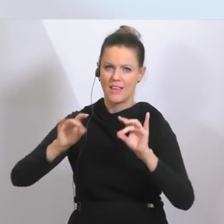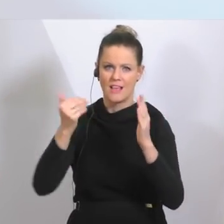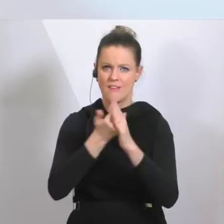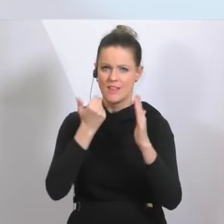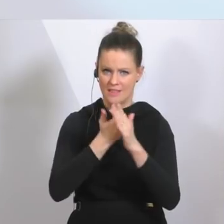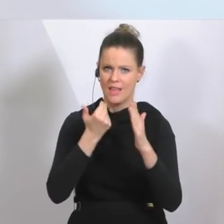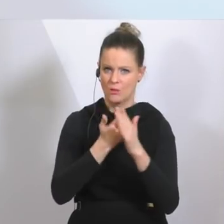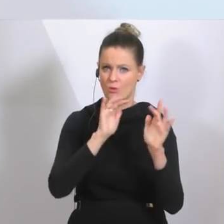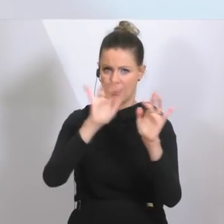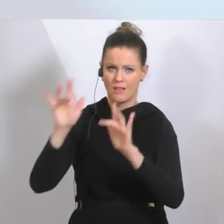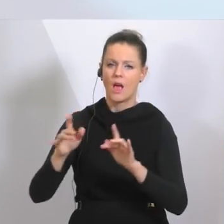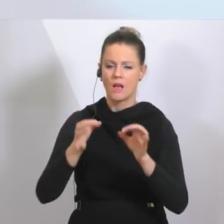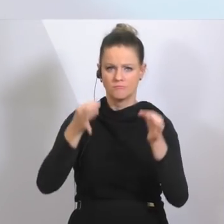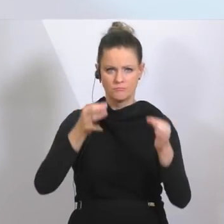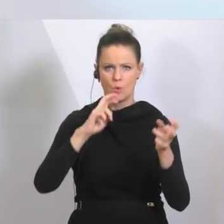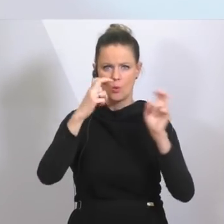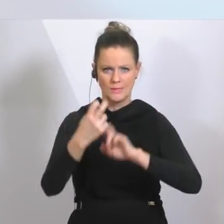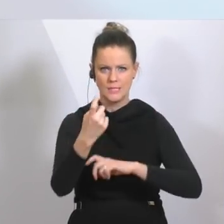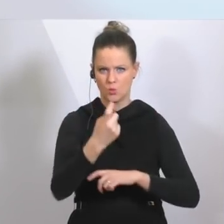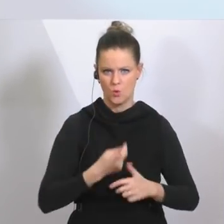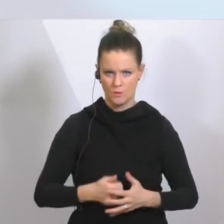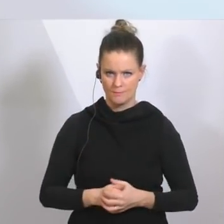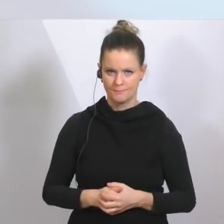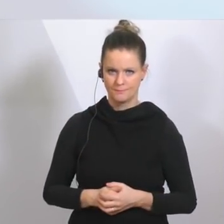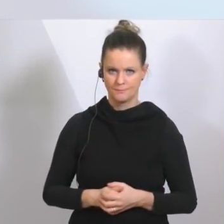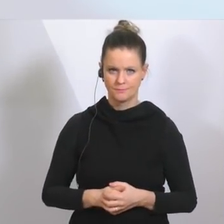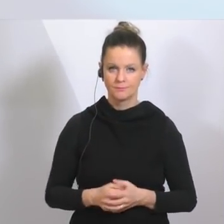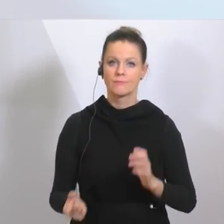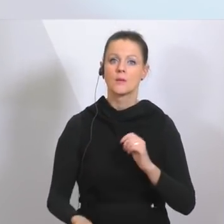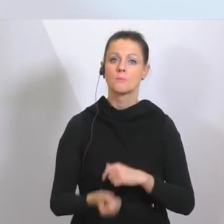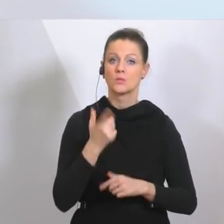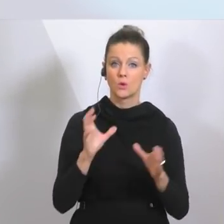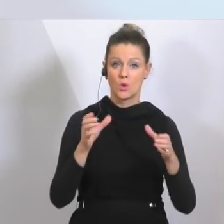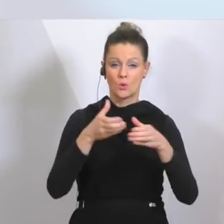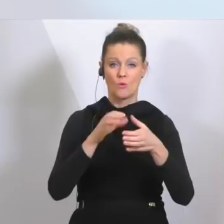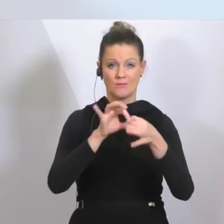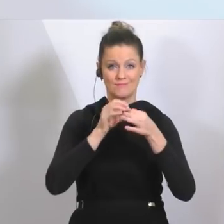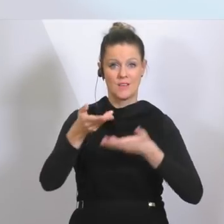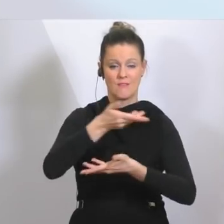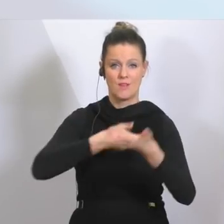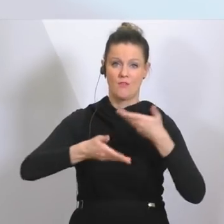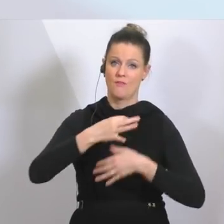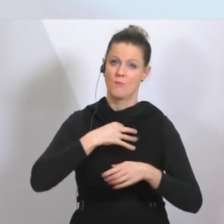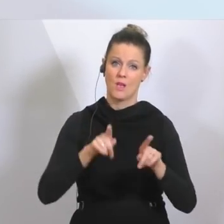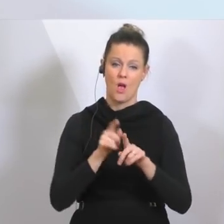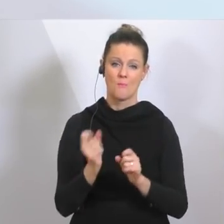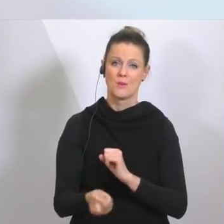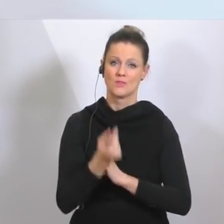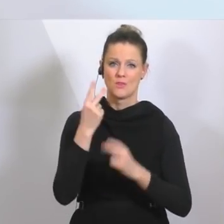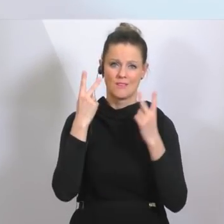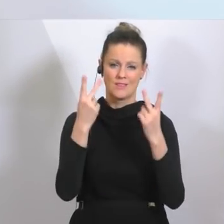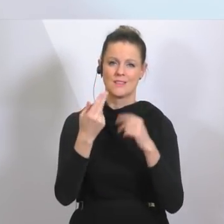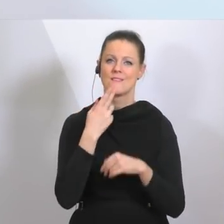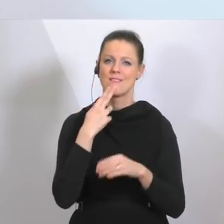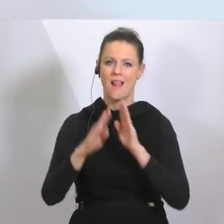das entsprechend umsetzen. Eine ganz besondere Gruppe in der Wirtschaft ist mir heute auch ein großes Anliegen, es sind unsere